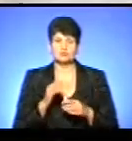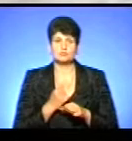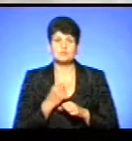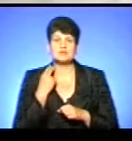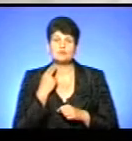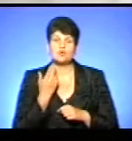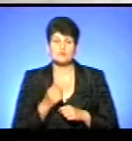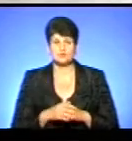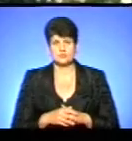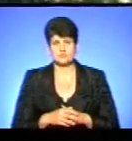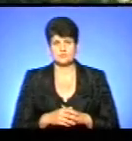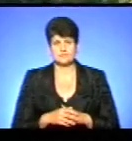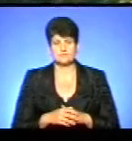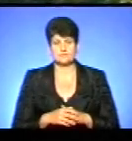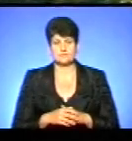заборгованістю.